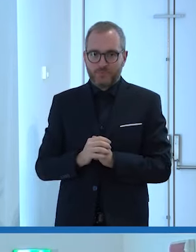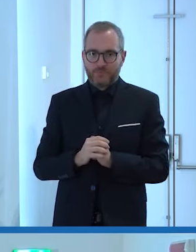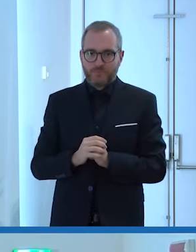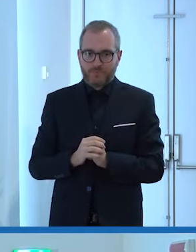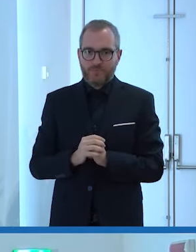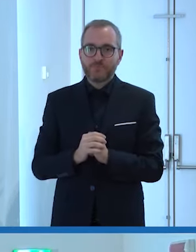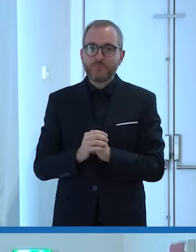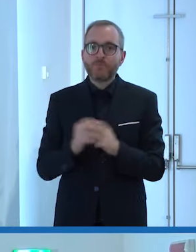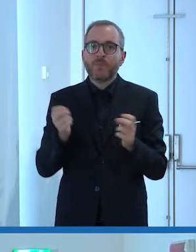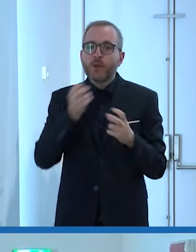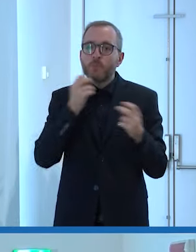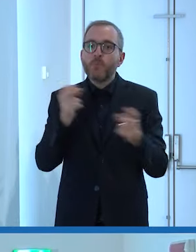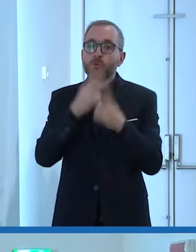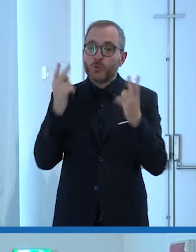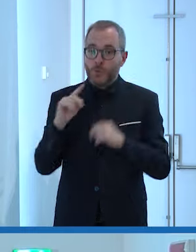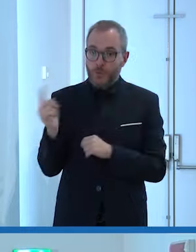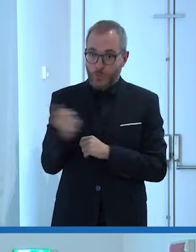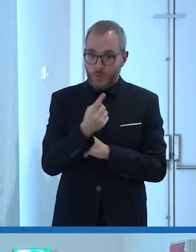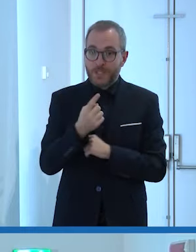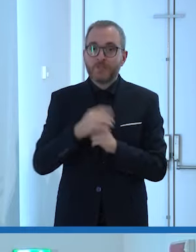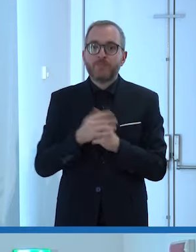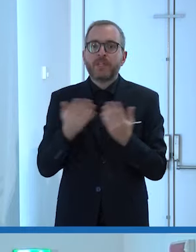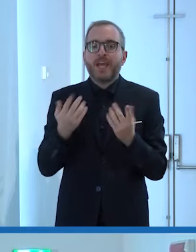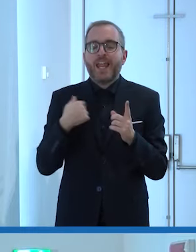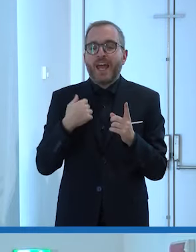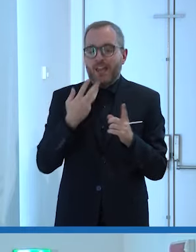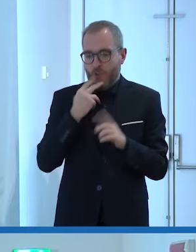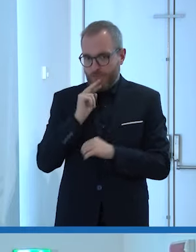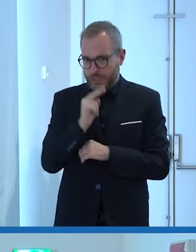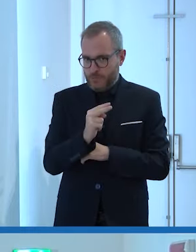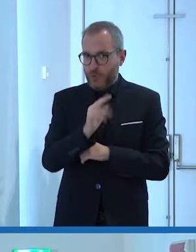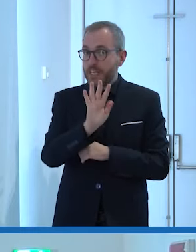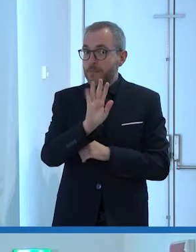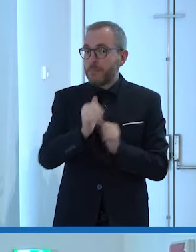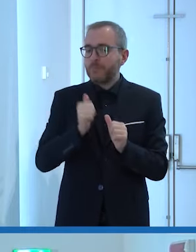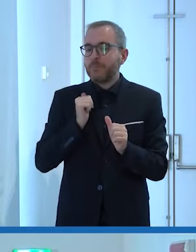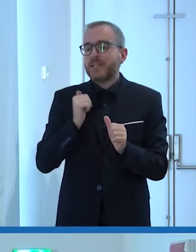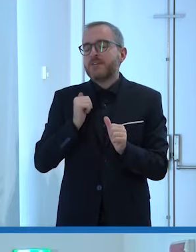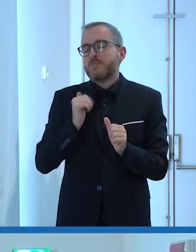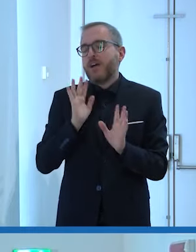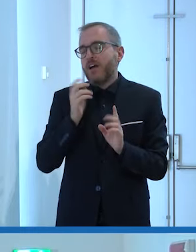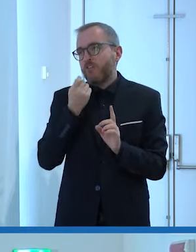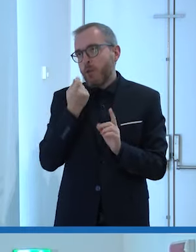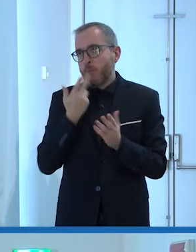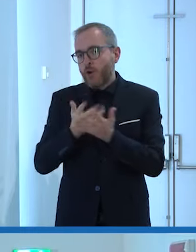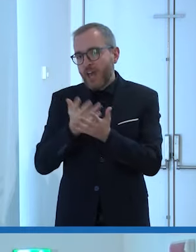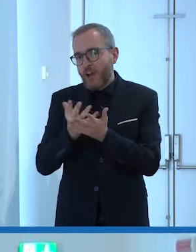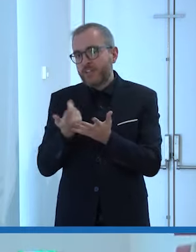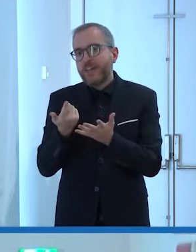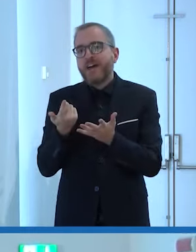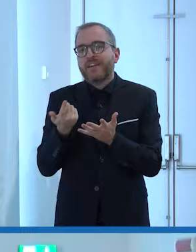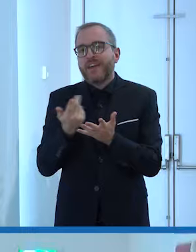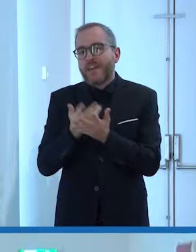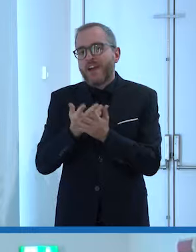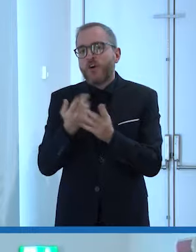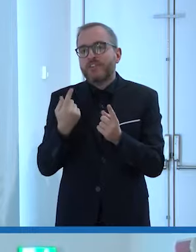a tutti intanto prima di rispondere a questa domanda io vorrei raccontarvi anche il motivo che mi ha